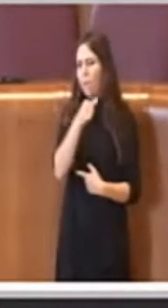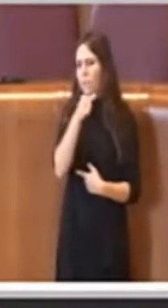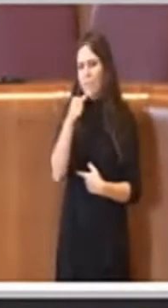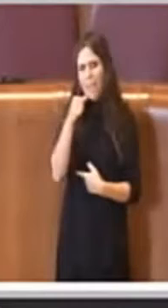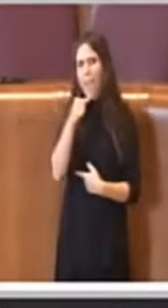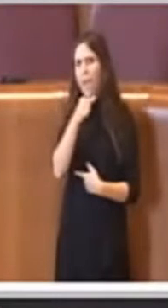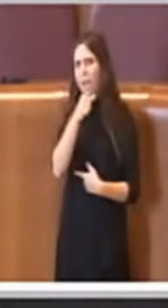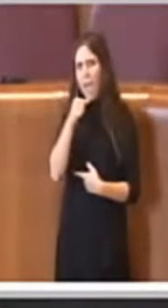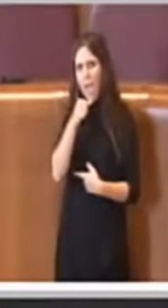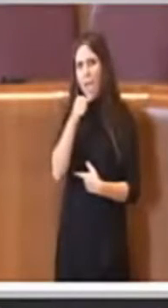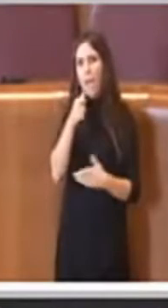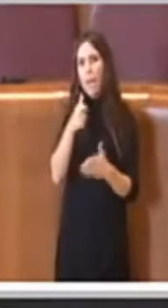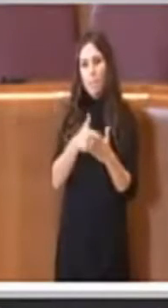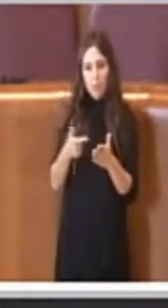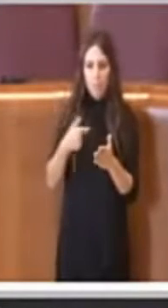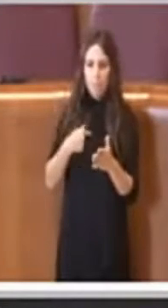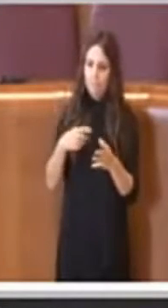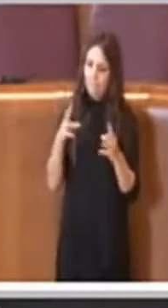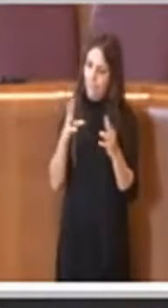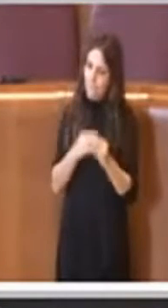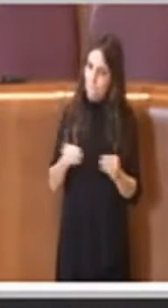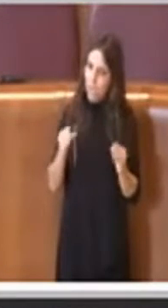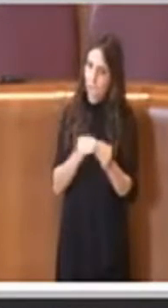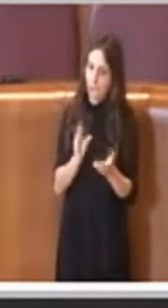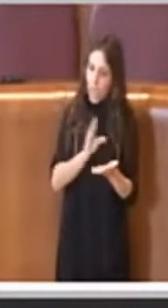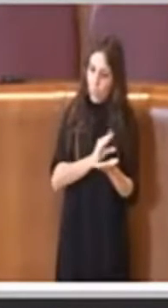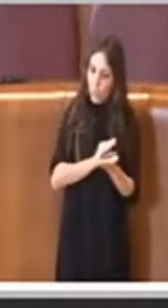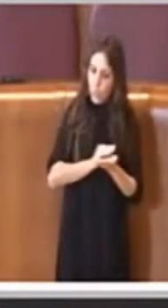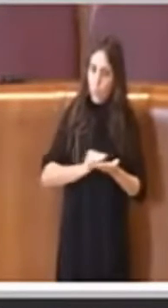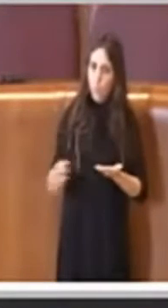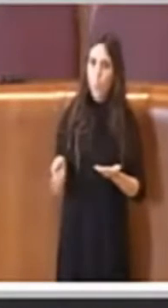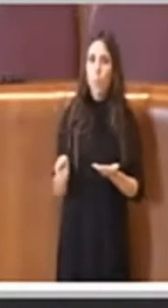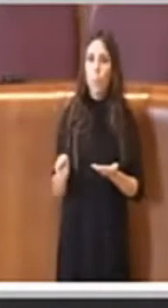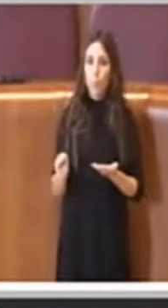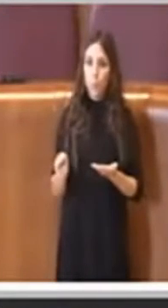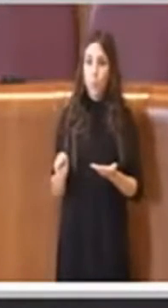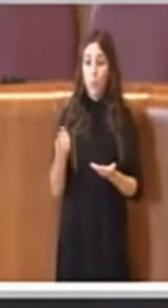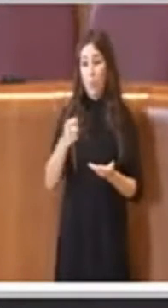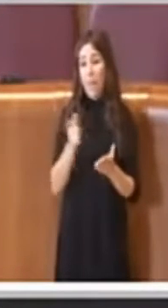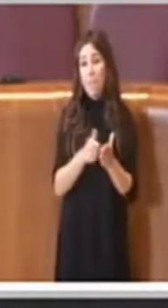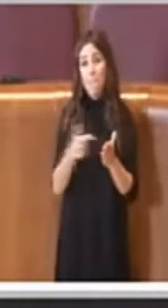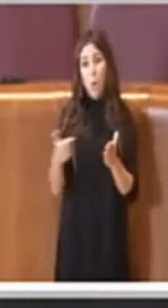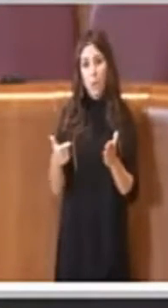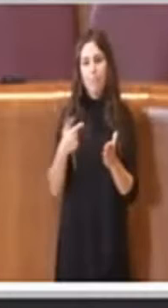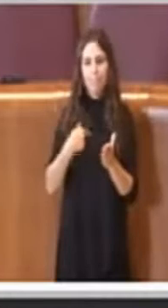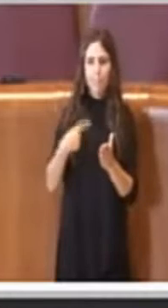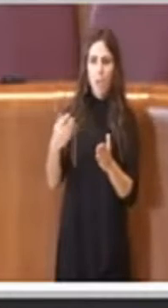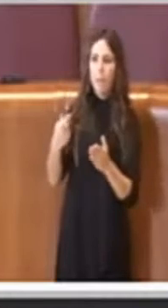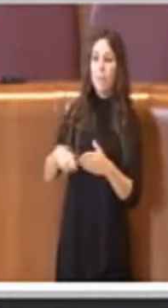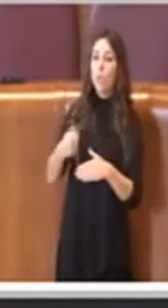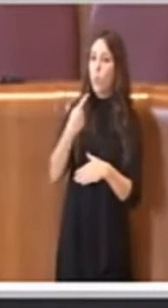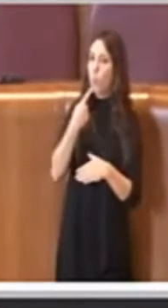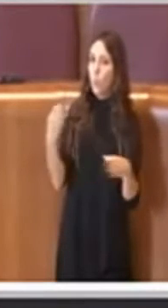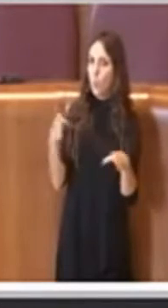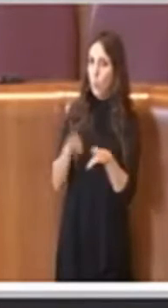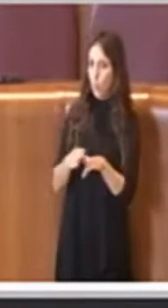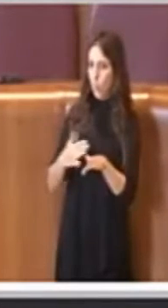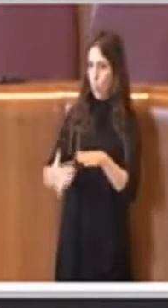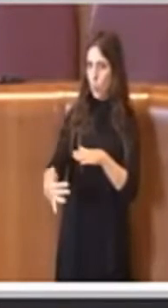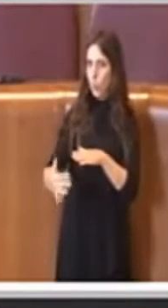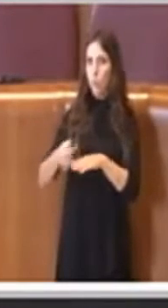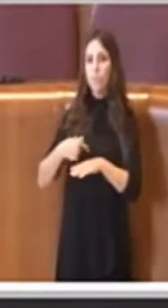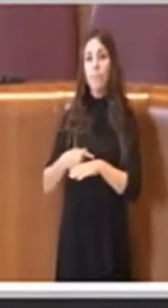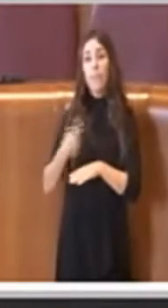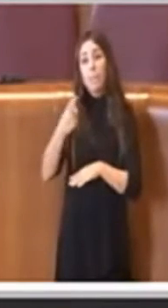si fa tutto quello che si deve fare, ci mancherebbe altro perché poi è una prerogativa, chiudo Presidente, una